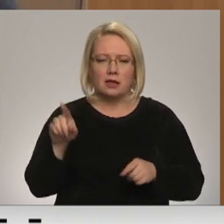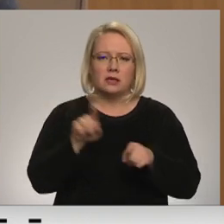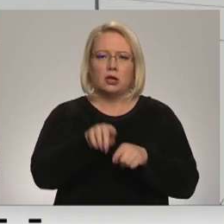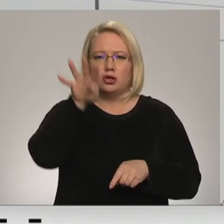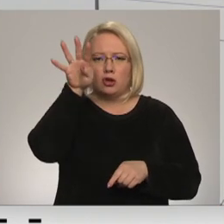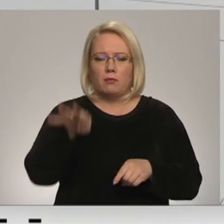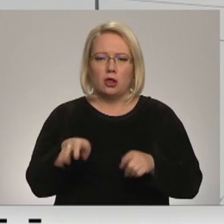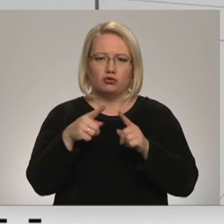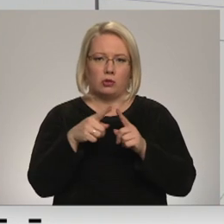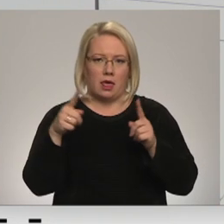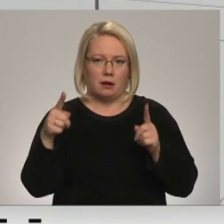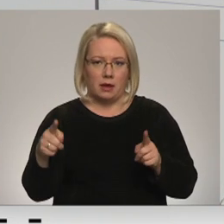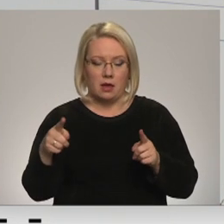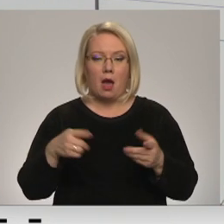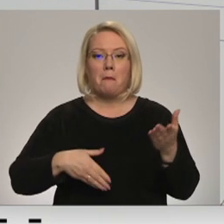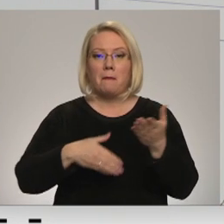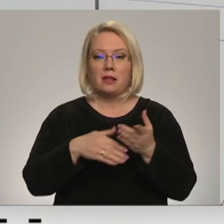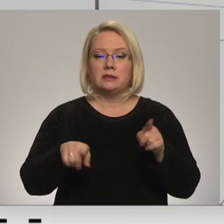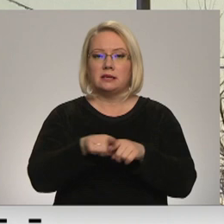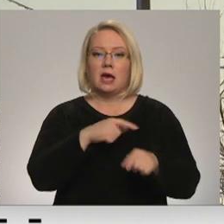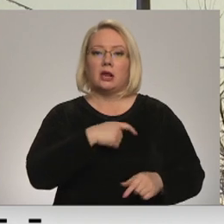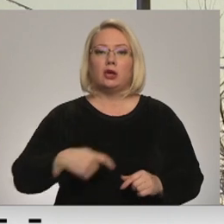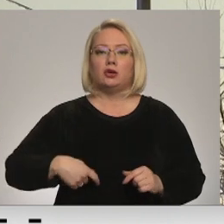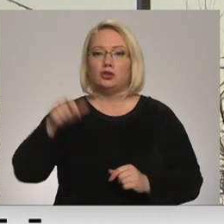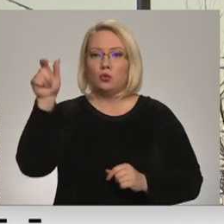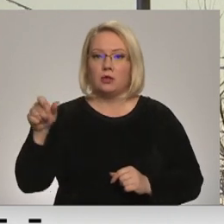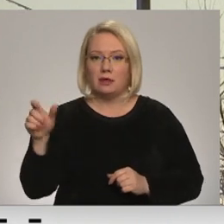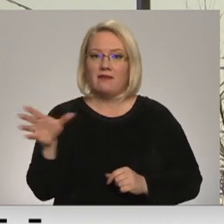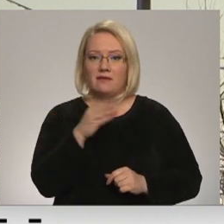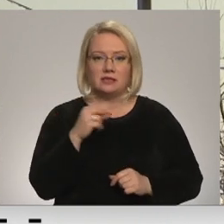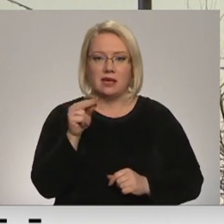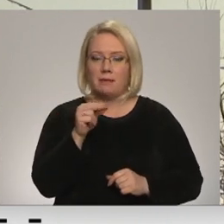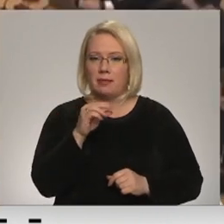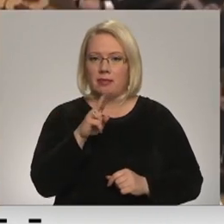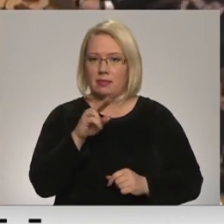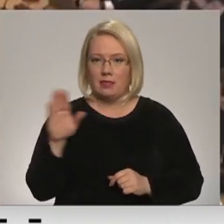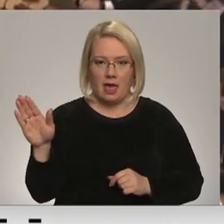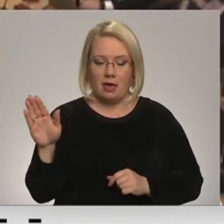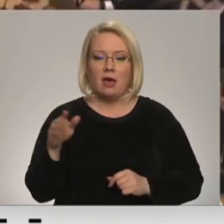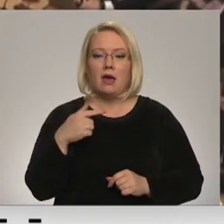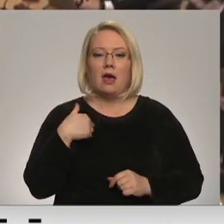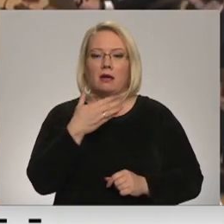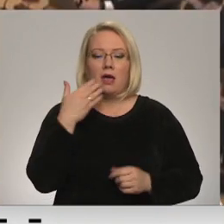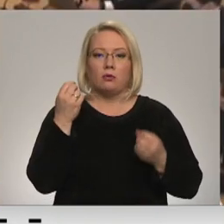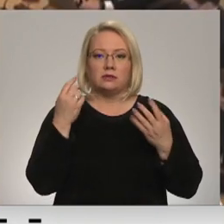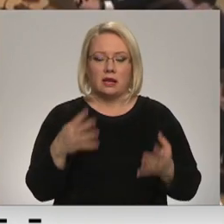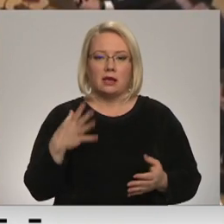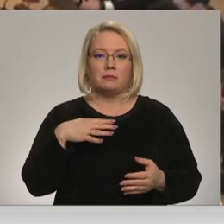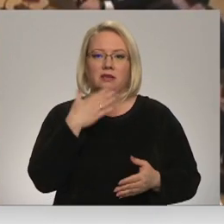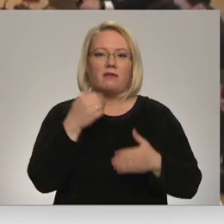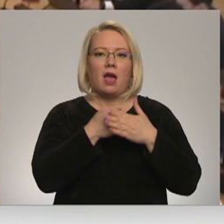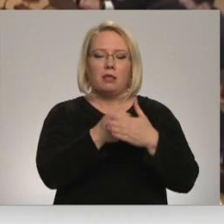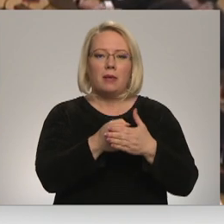termiņā. Palīdzēs arī studentiem, bet ne visiem. Mums ir atduzies neskaidrība, kāpēc nu atbalsts